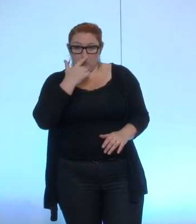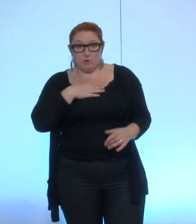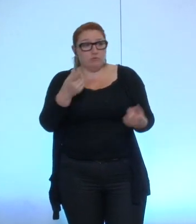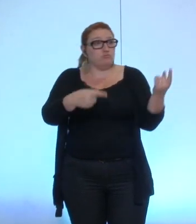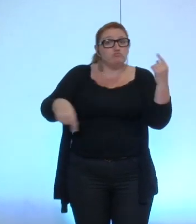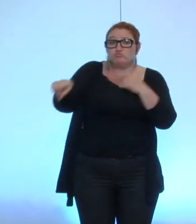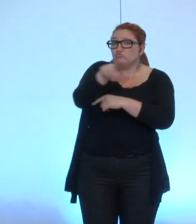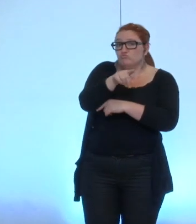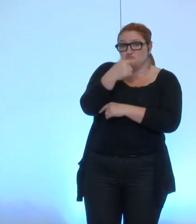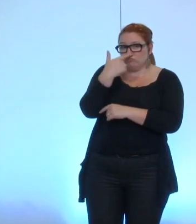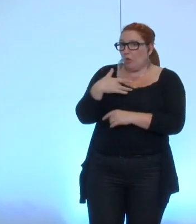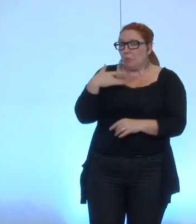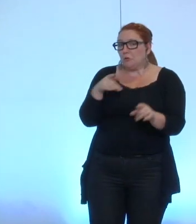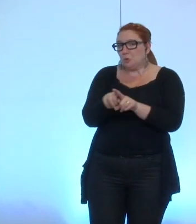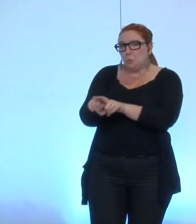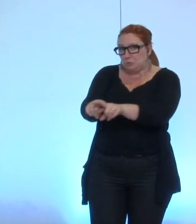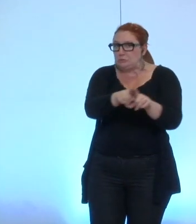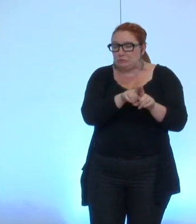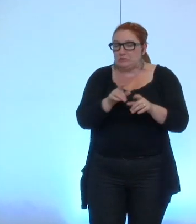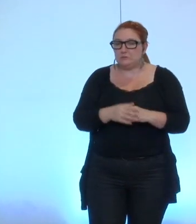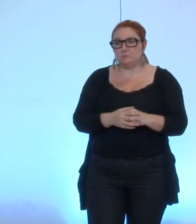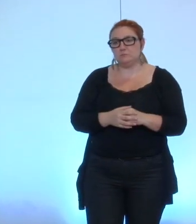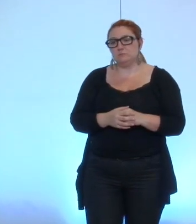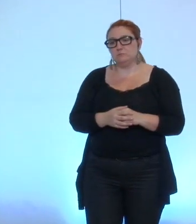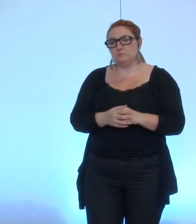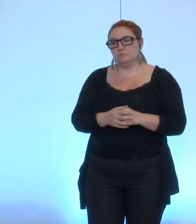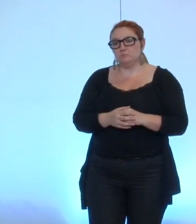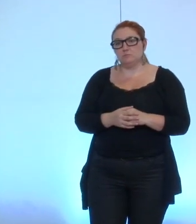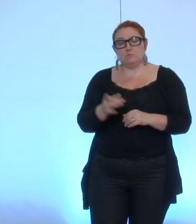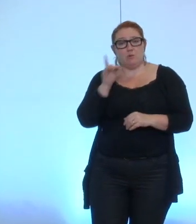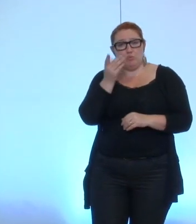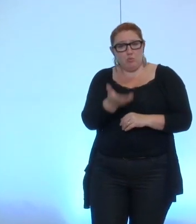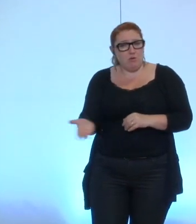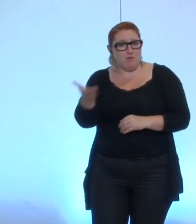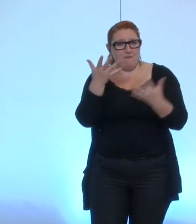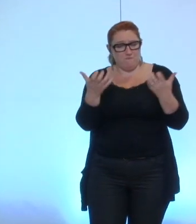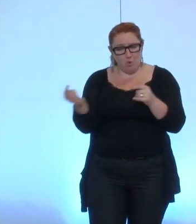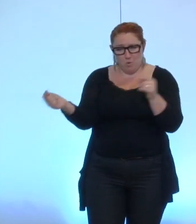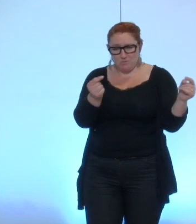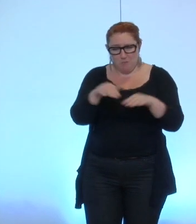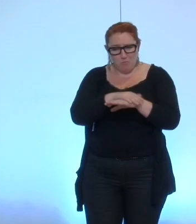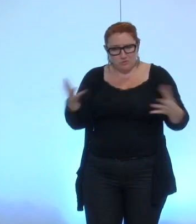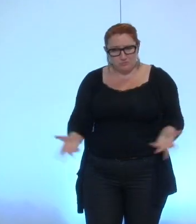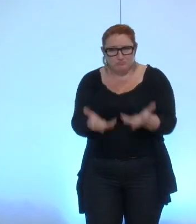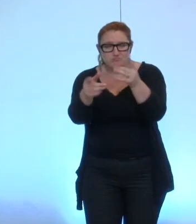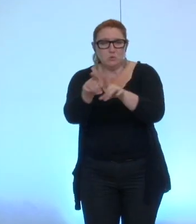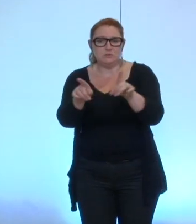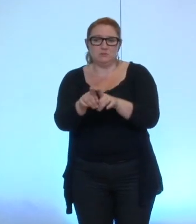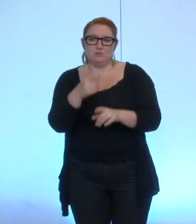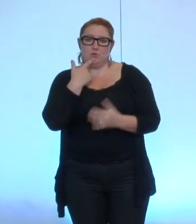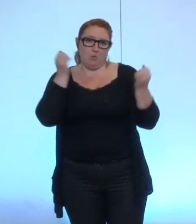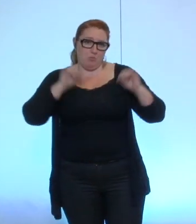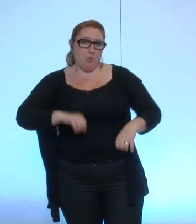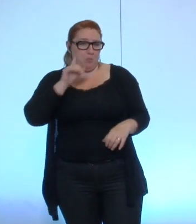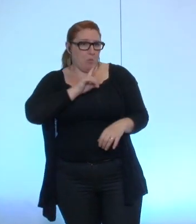tous ceux ici qui portent ce souci d'animer le débat au sein du conseil municipal et nous pouvons effectivement